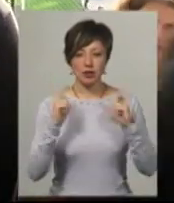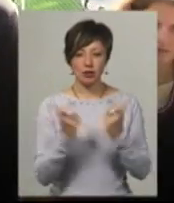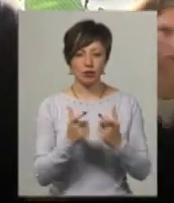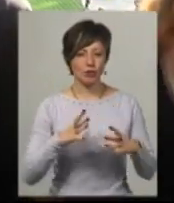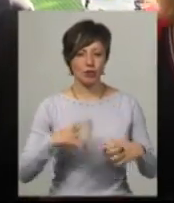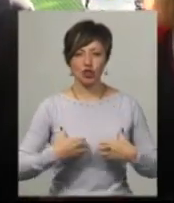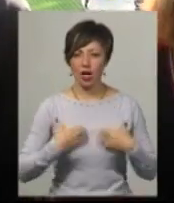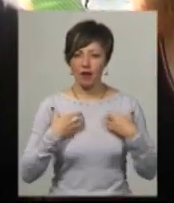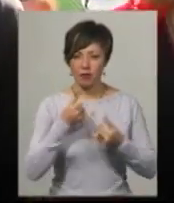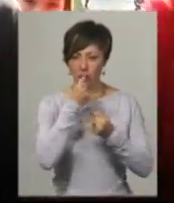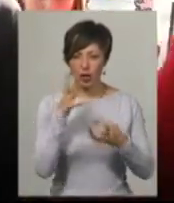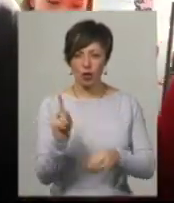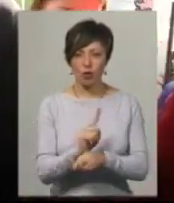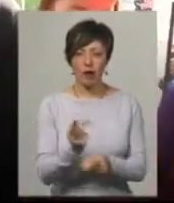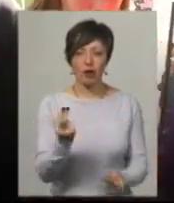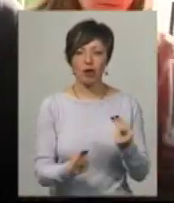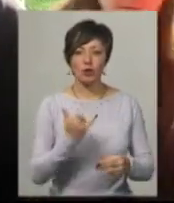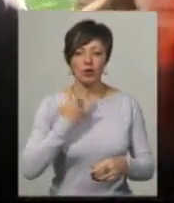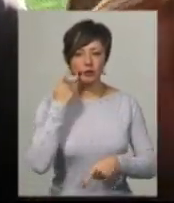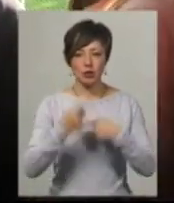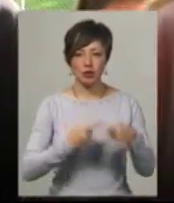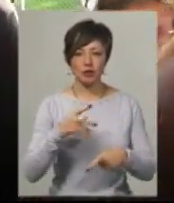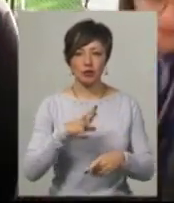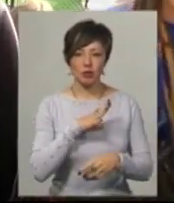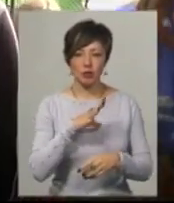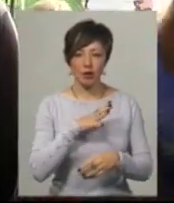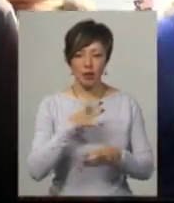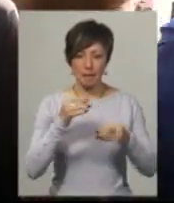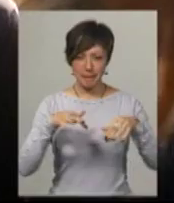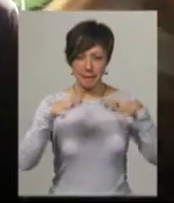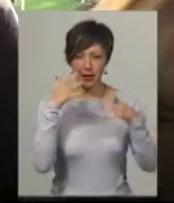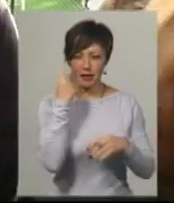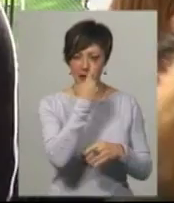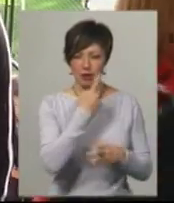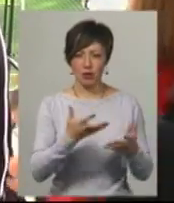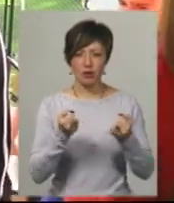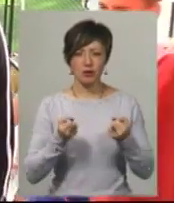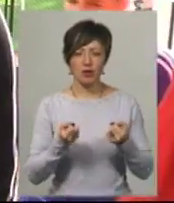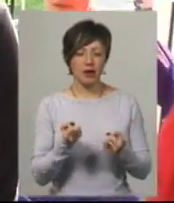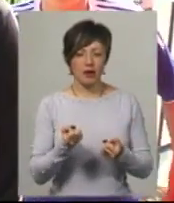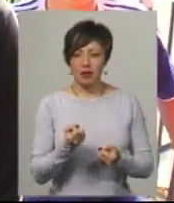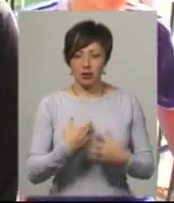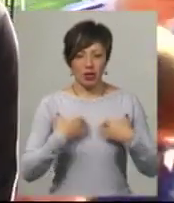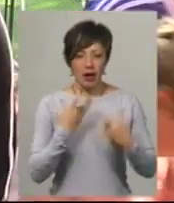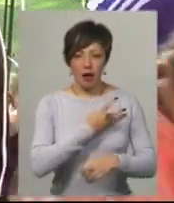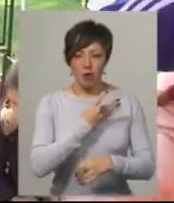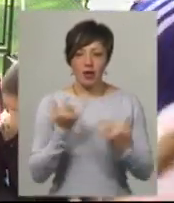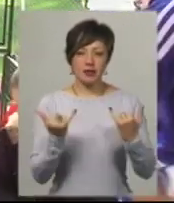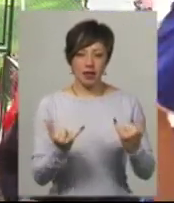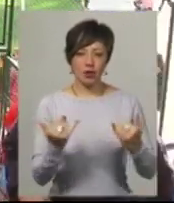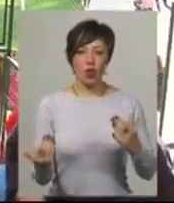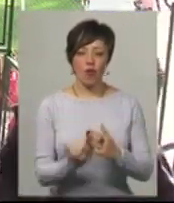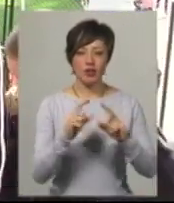жахливий, ми не могли нормально грати, у нас постійно був пил в очах, ми отримали жахливі емоції. А зараз цей новий